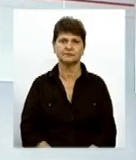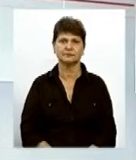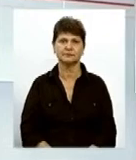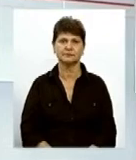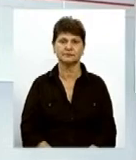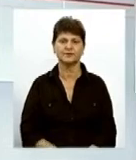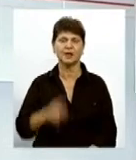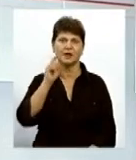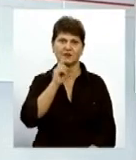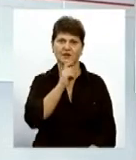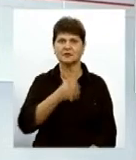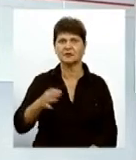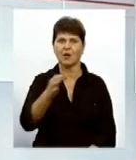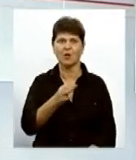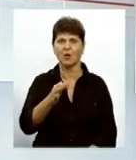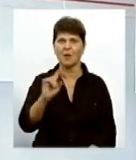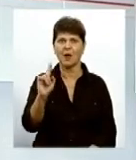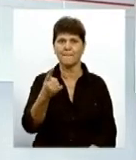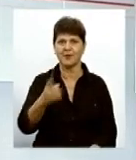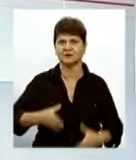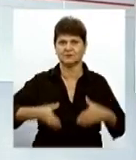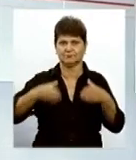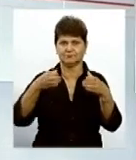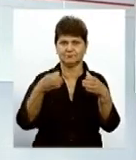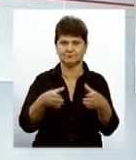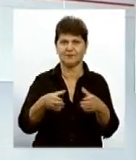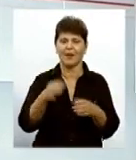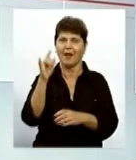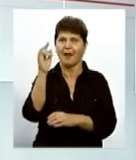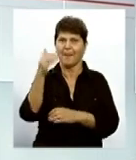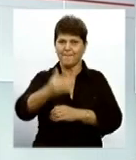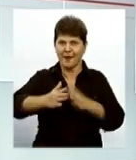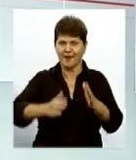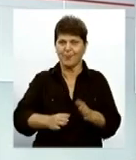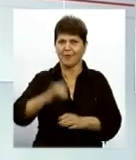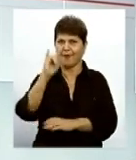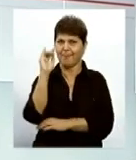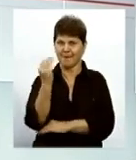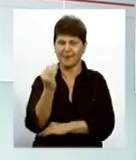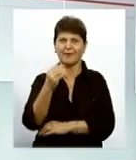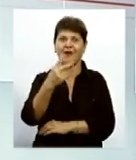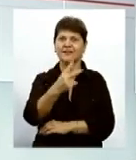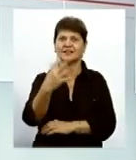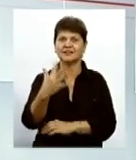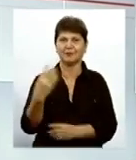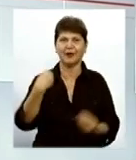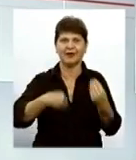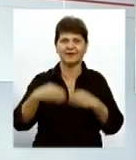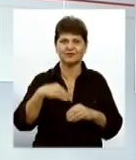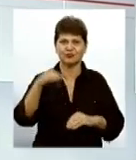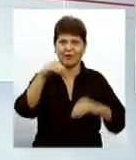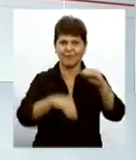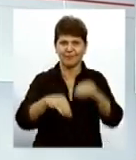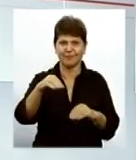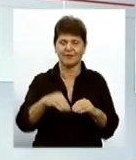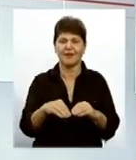У Вінницьку область надійшла перша партія пакунків малюка До складу коробки входить 25 речей першої необхідності